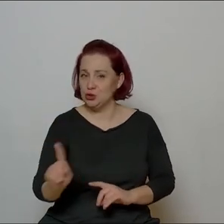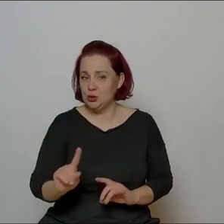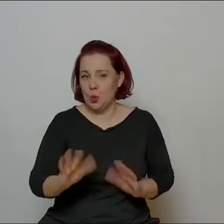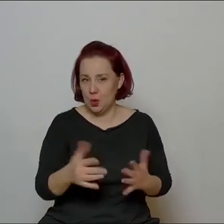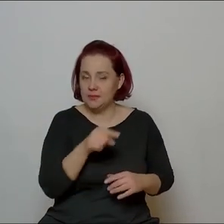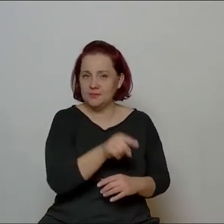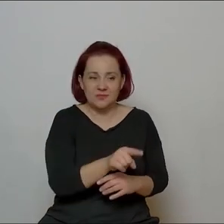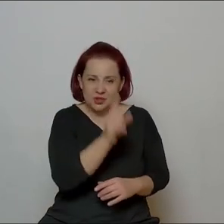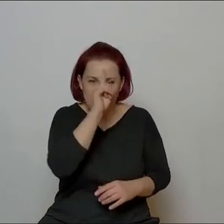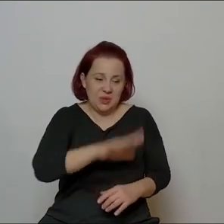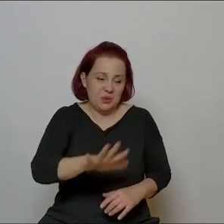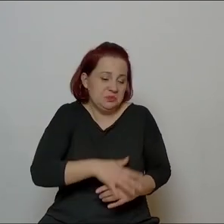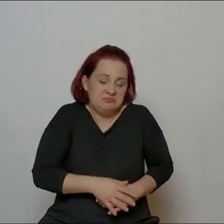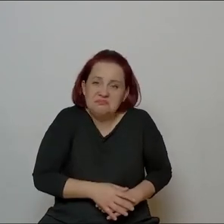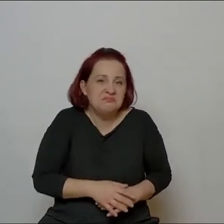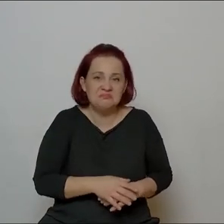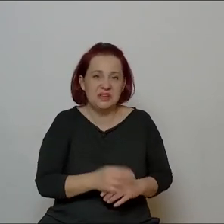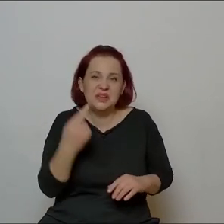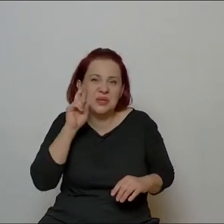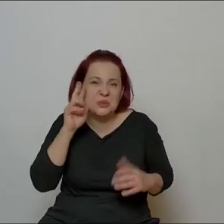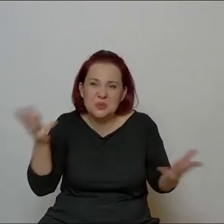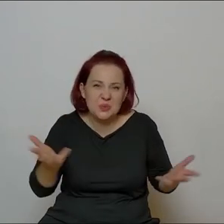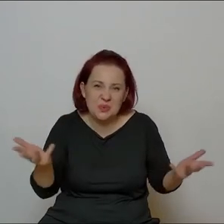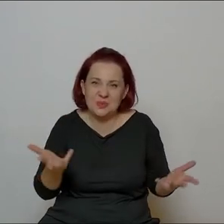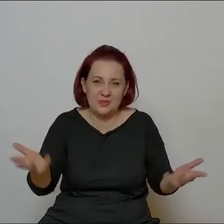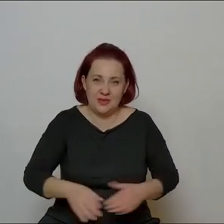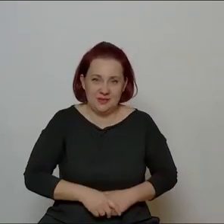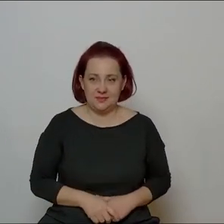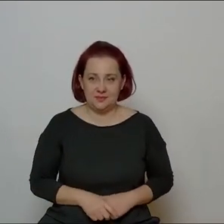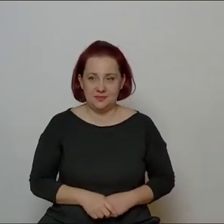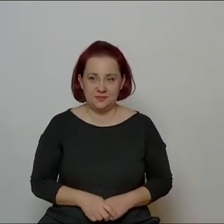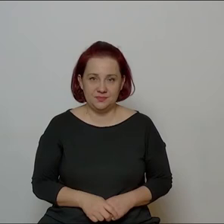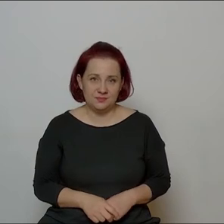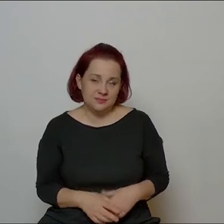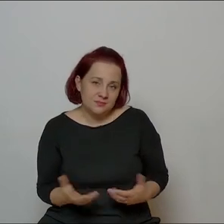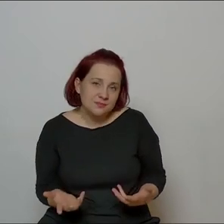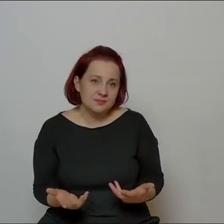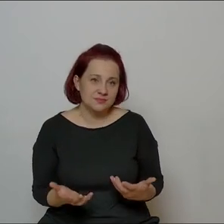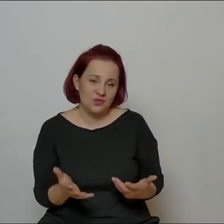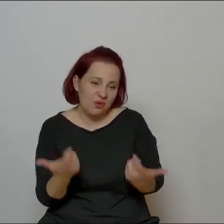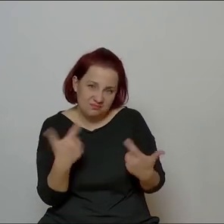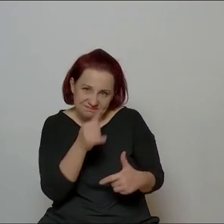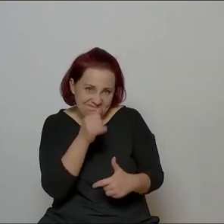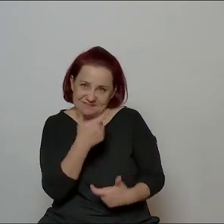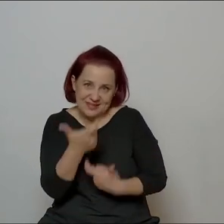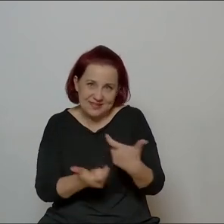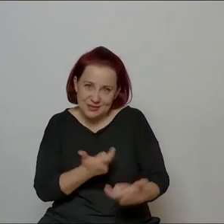Gawieć tego po prostu nie kupuje i z tym za bardzo się nic nie da zrobić.